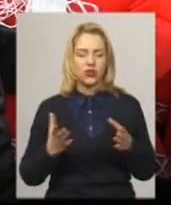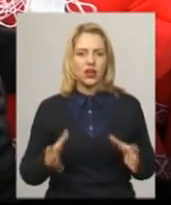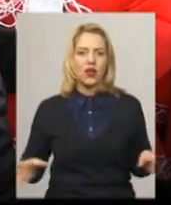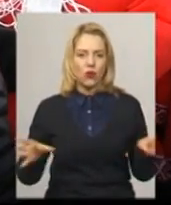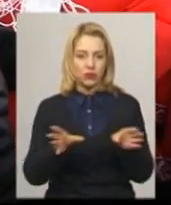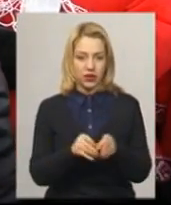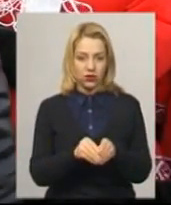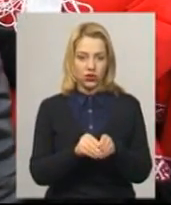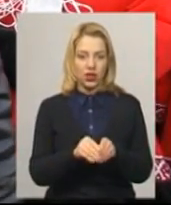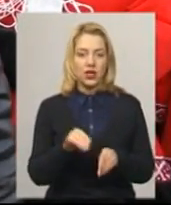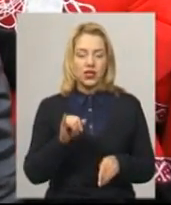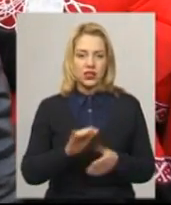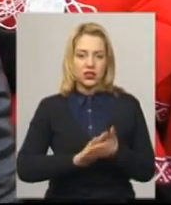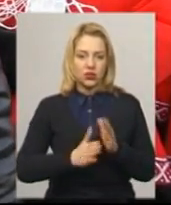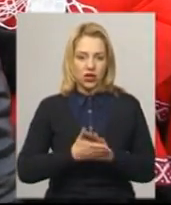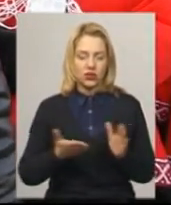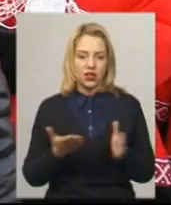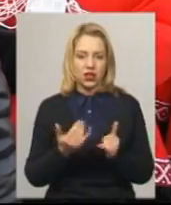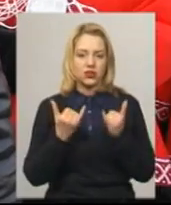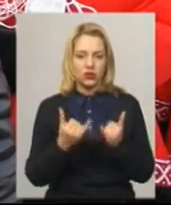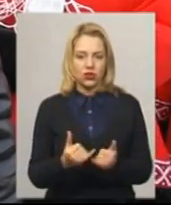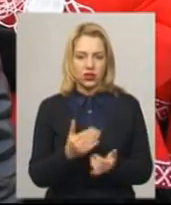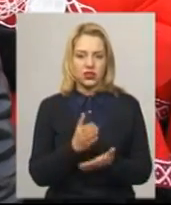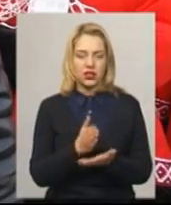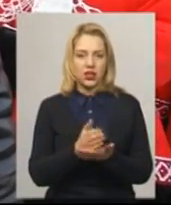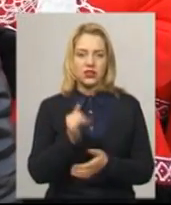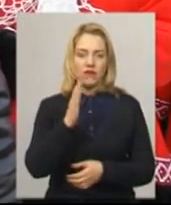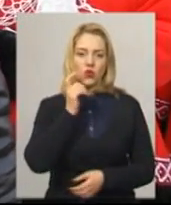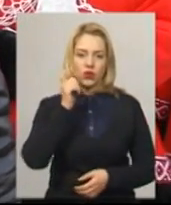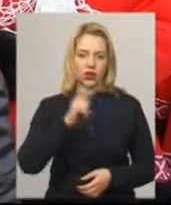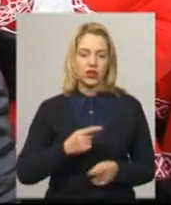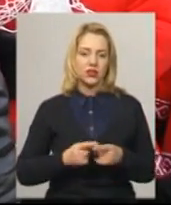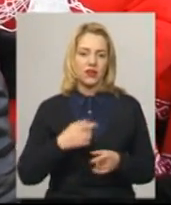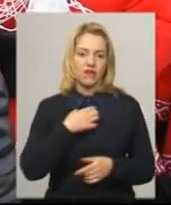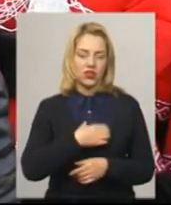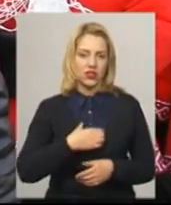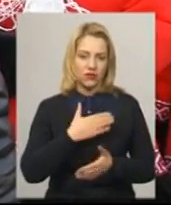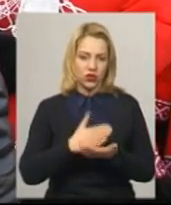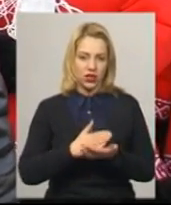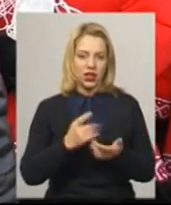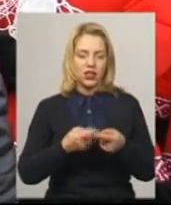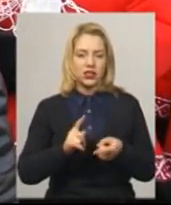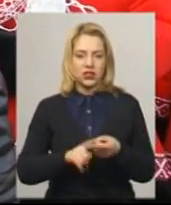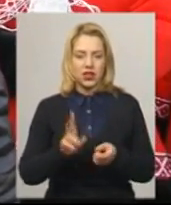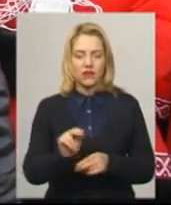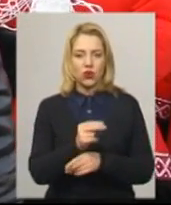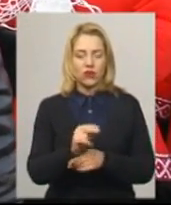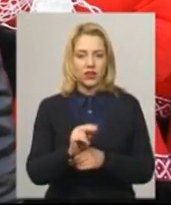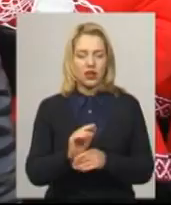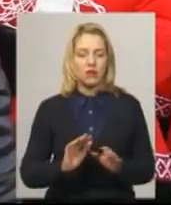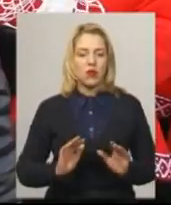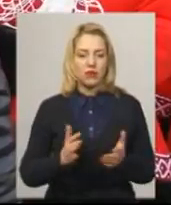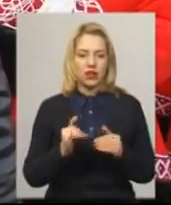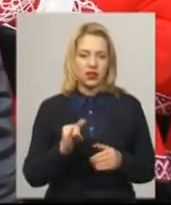'єднує і в ситуації, яка сьогодні складається в Україні, то є дуже важливо. Це і виховний момент,